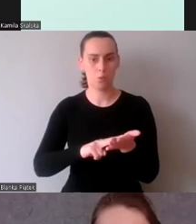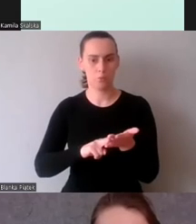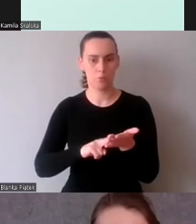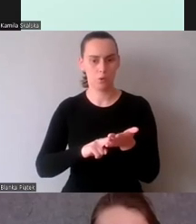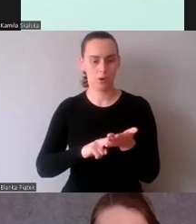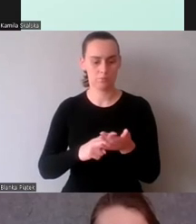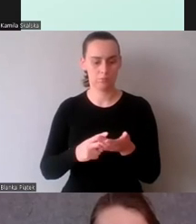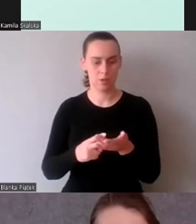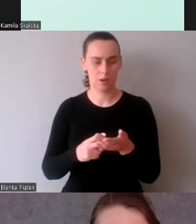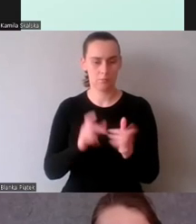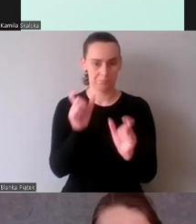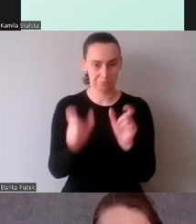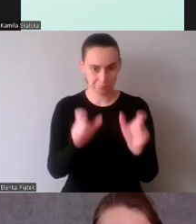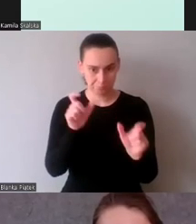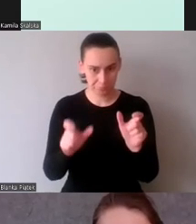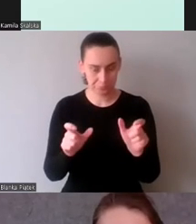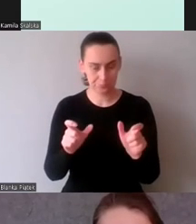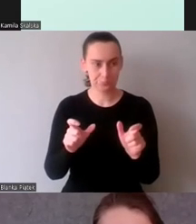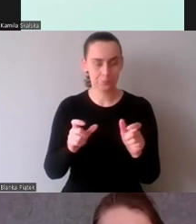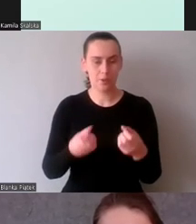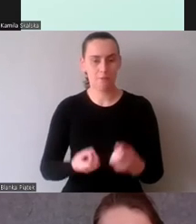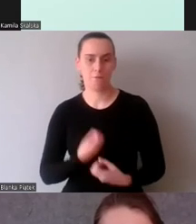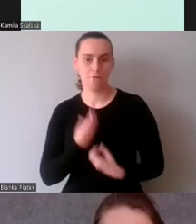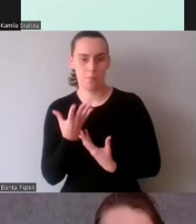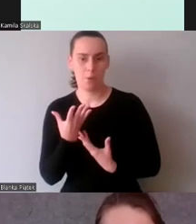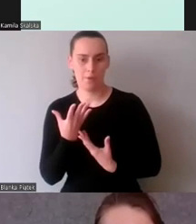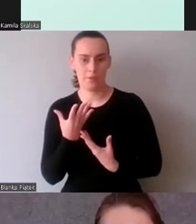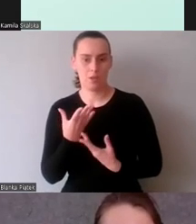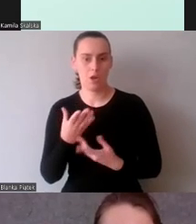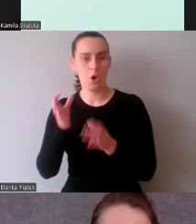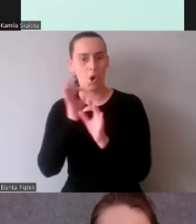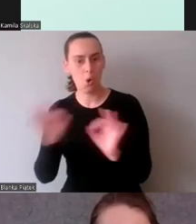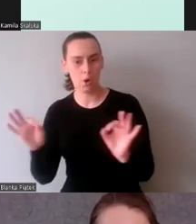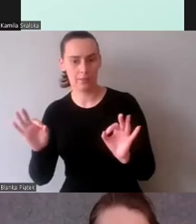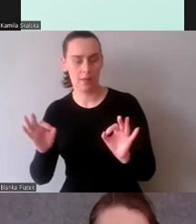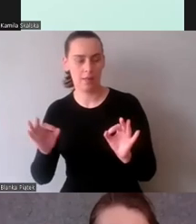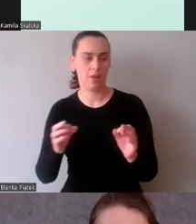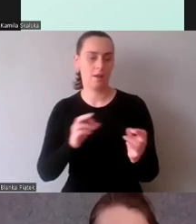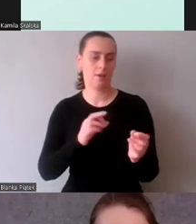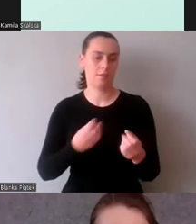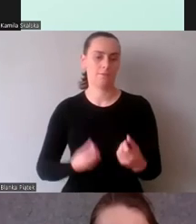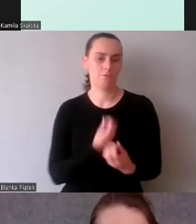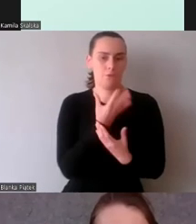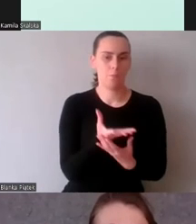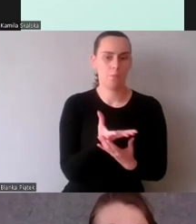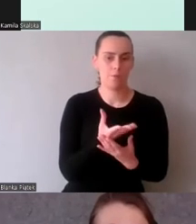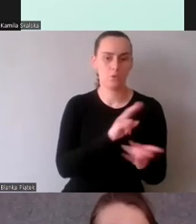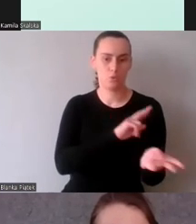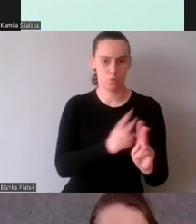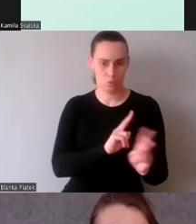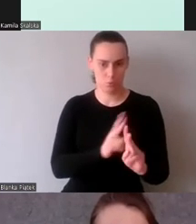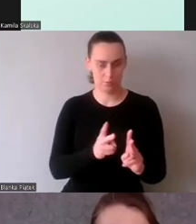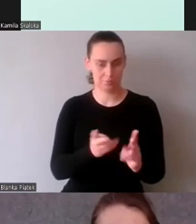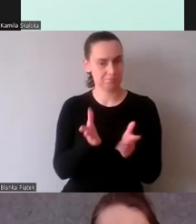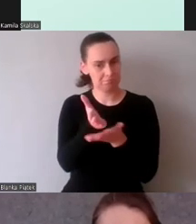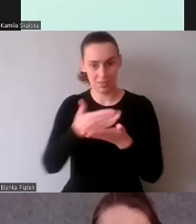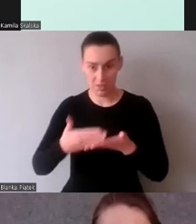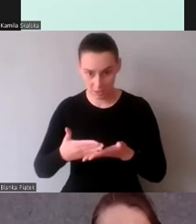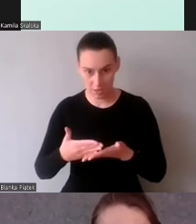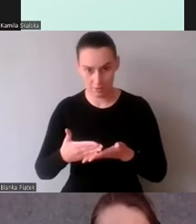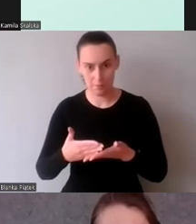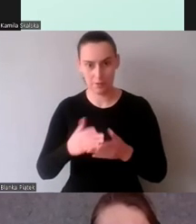wypowiedź tłumaczona. Nie dzielimy tych dwóch wypowiedzi. Liczymy czas od